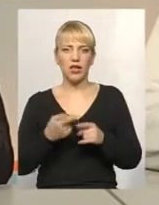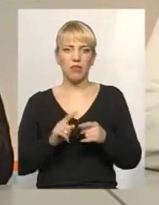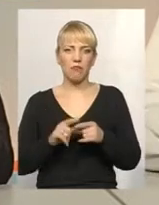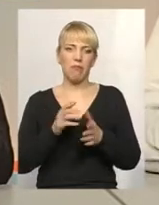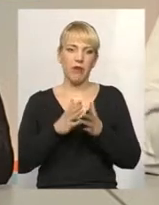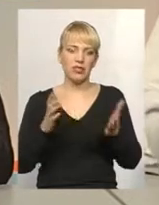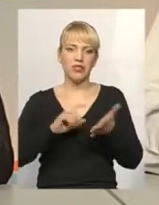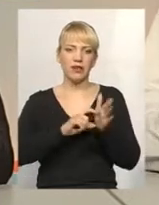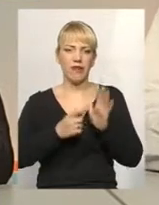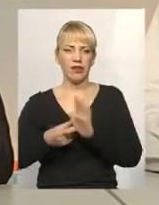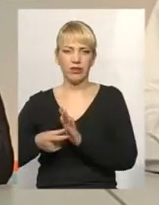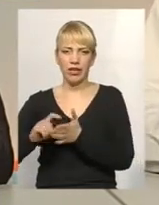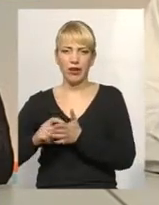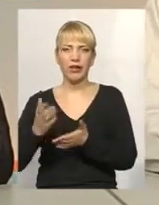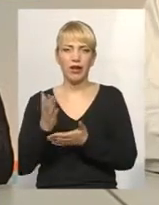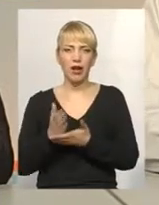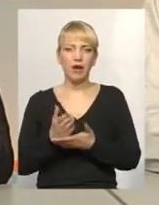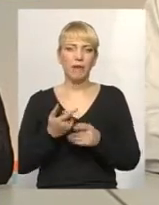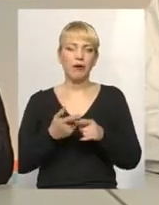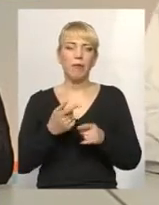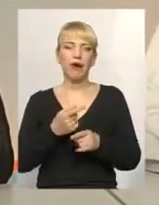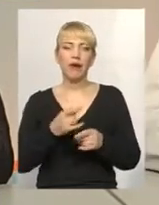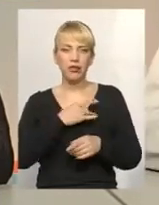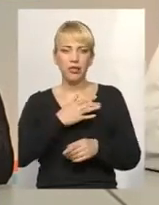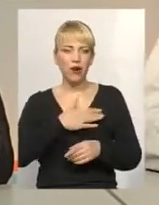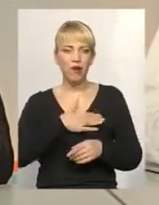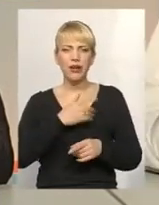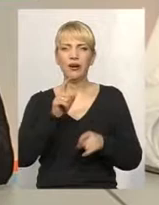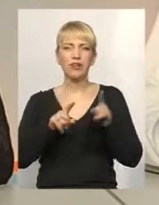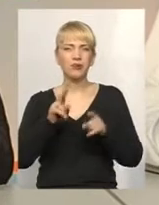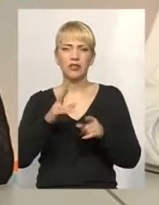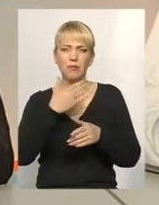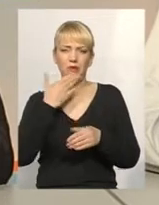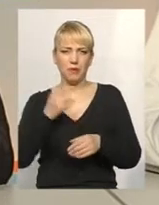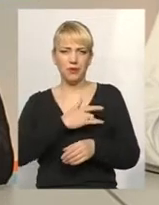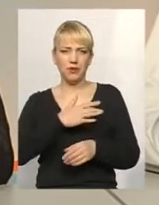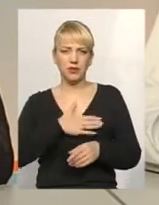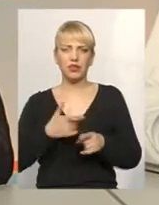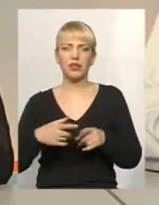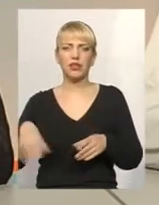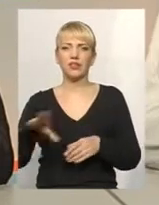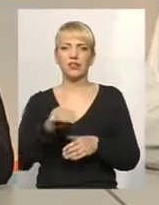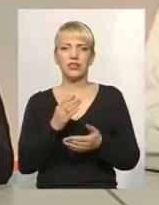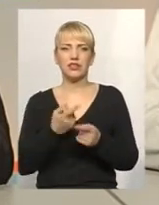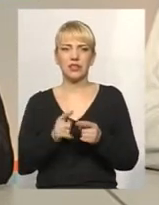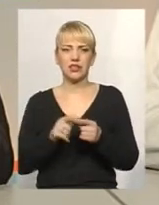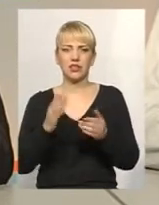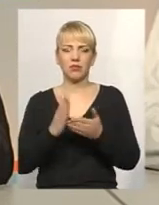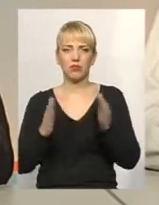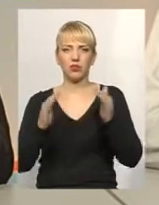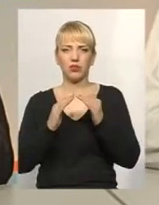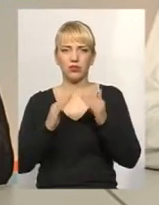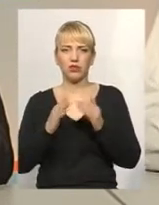переважна, може, одиниці в будинках не приватизовані. Відповідно, всі являються... Це будинок